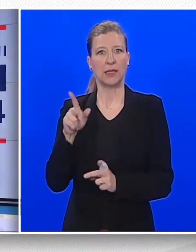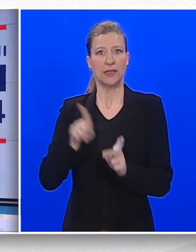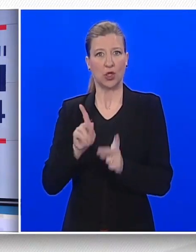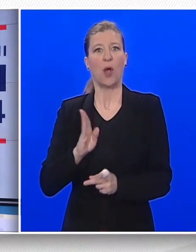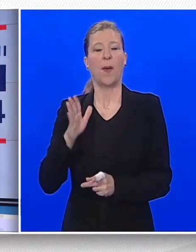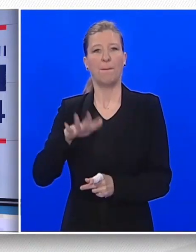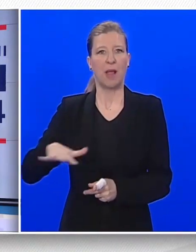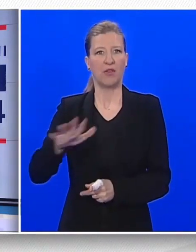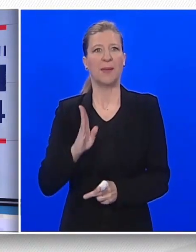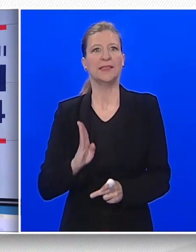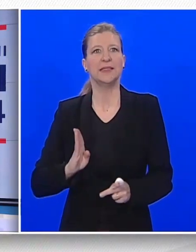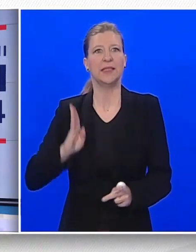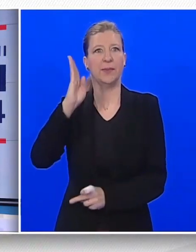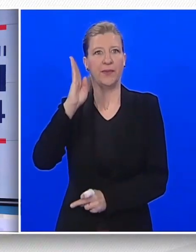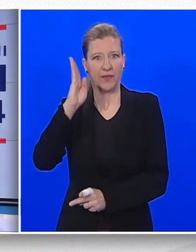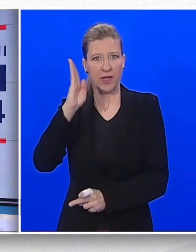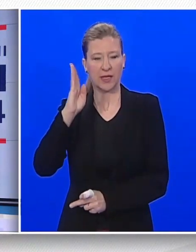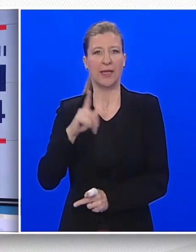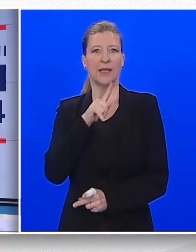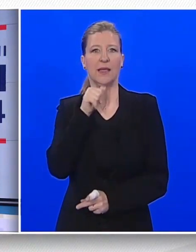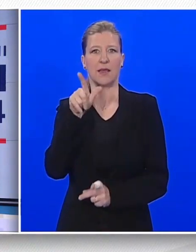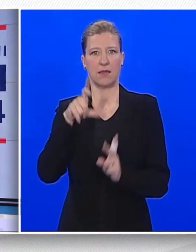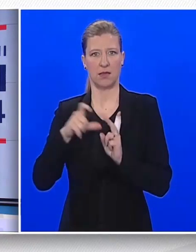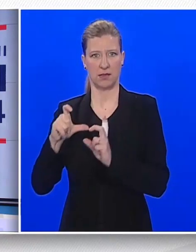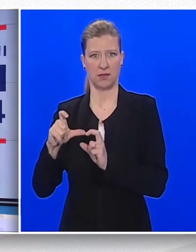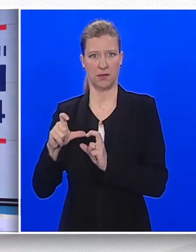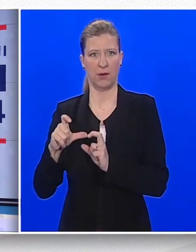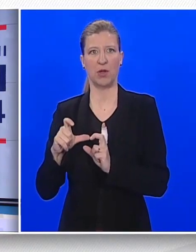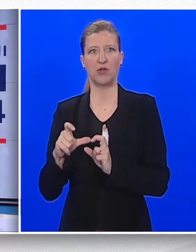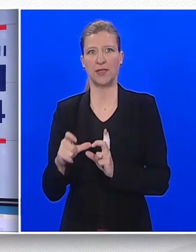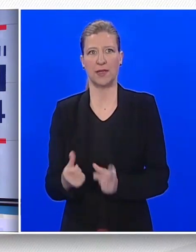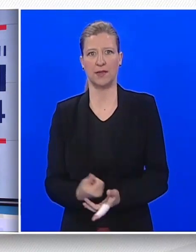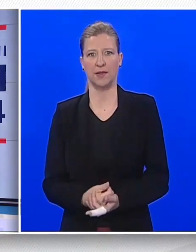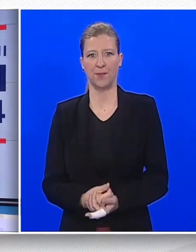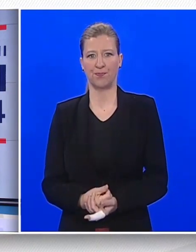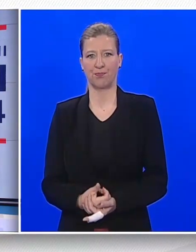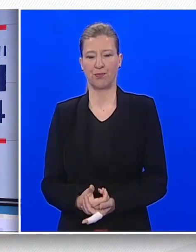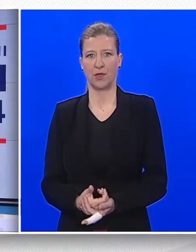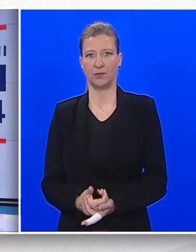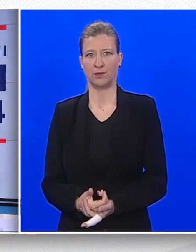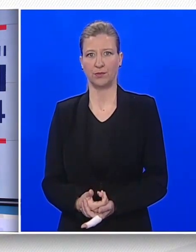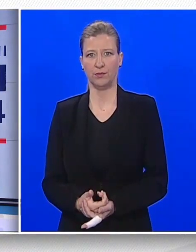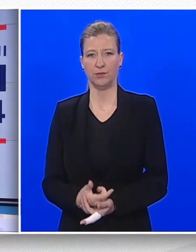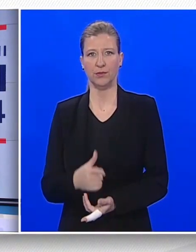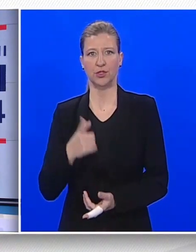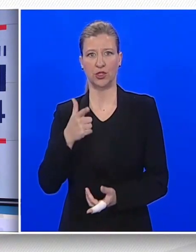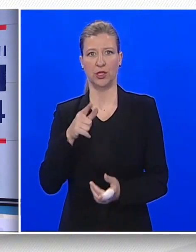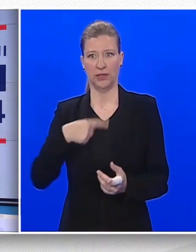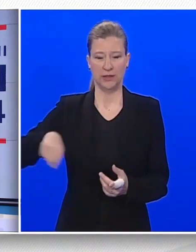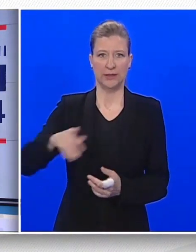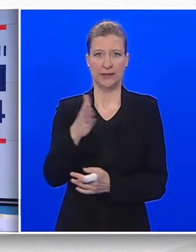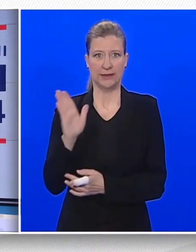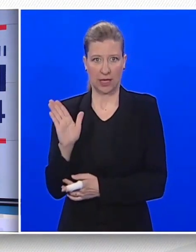Župana Matije Posavca, IDS. Dakle, riječ je o strankama koje su se okupile oko jednog